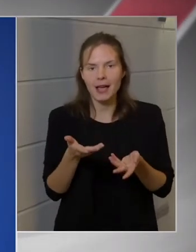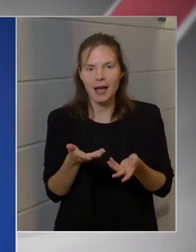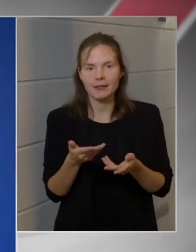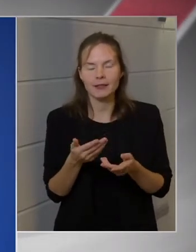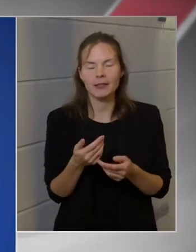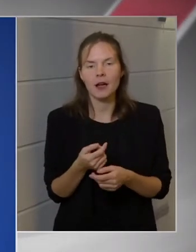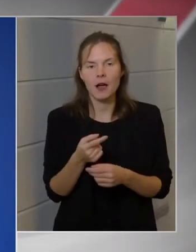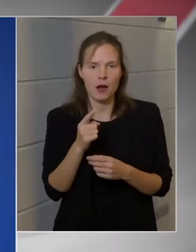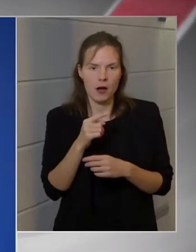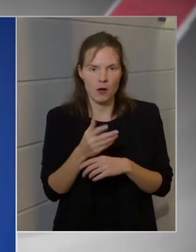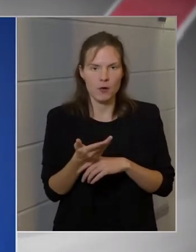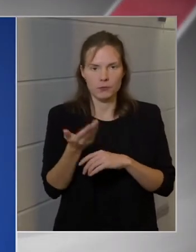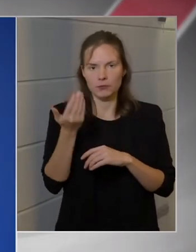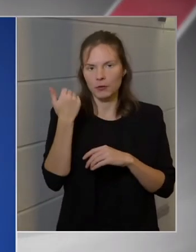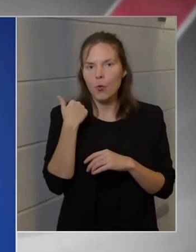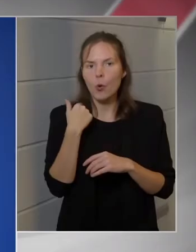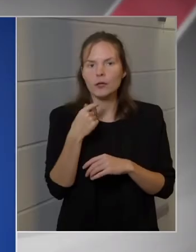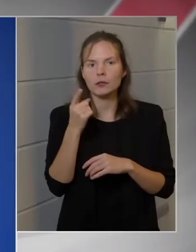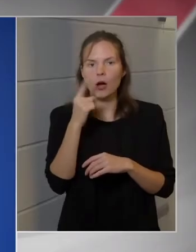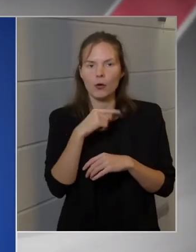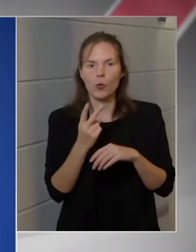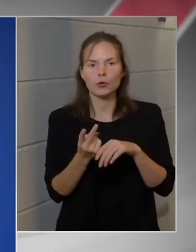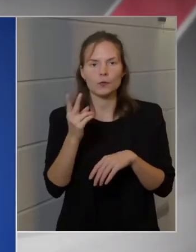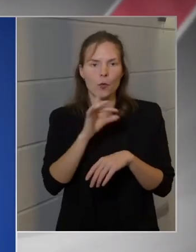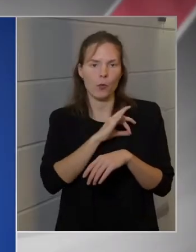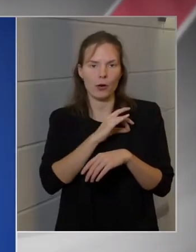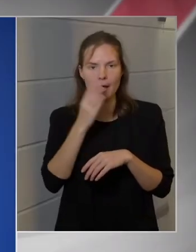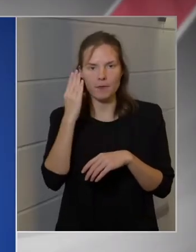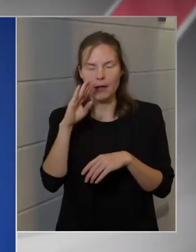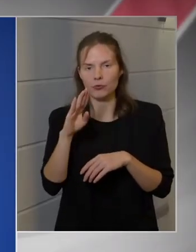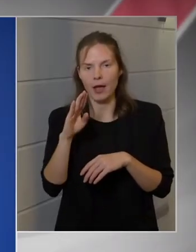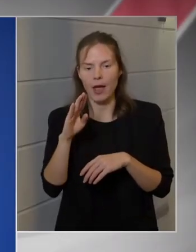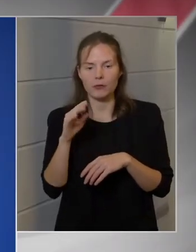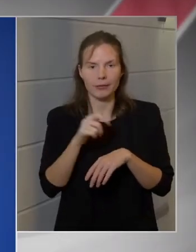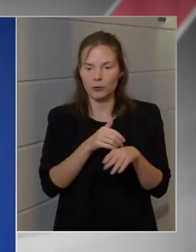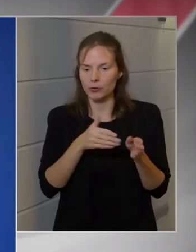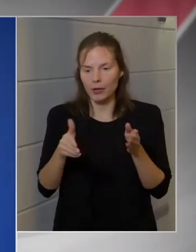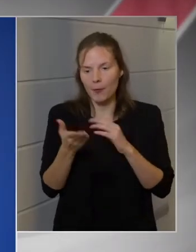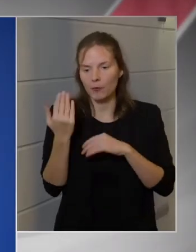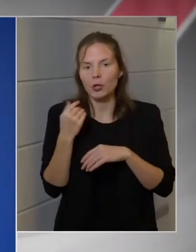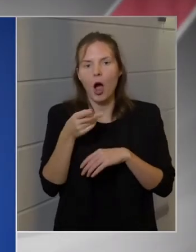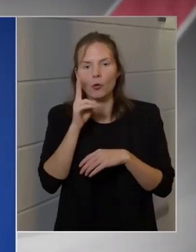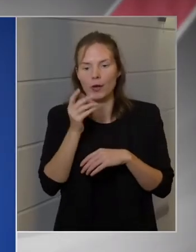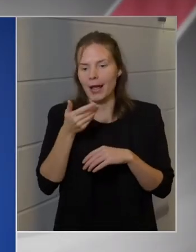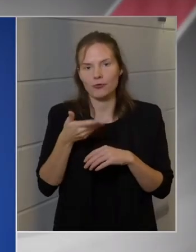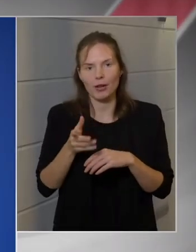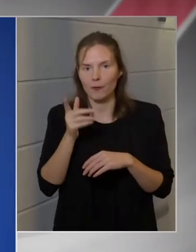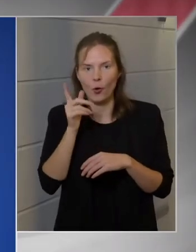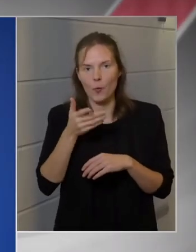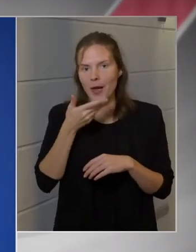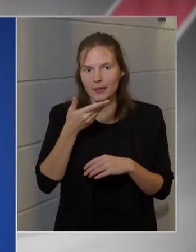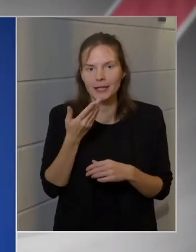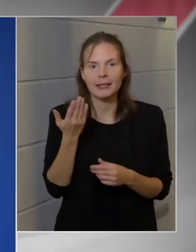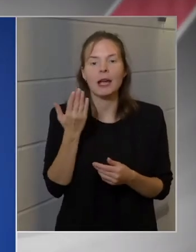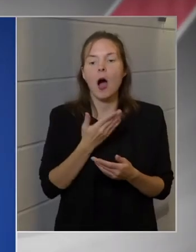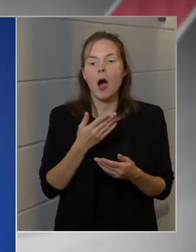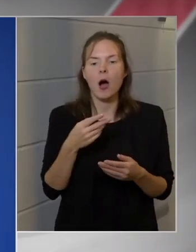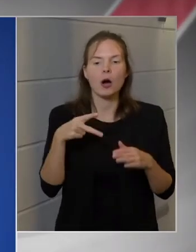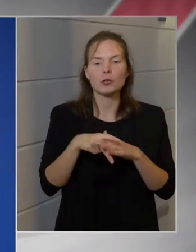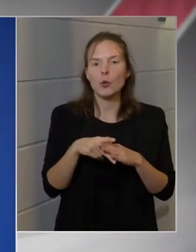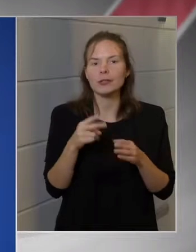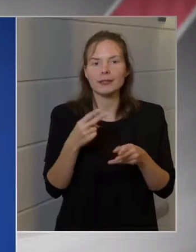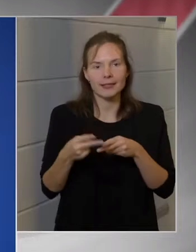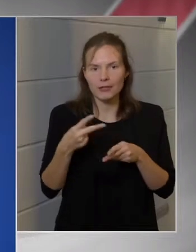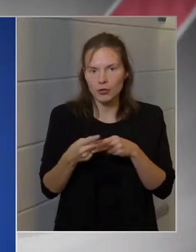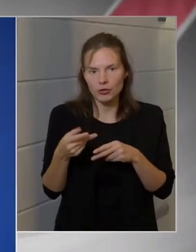normális forgalmi helyzet, ami tarlós főpolgármesterú időszakában voltak, akkor ezt sem fogom mondani. És hogyha köztisztaságnál is nem